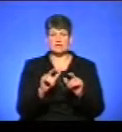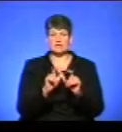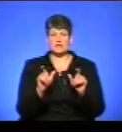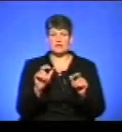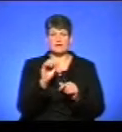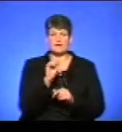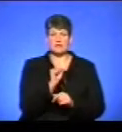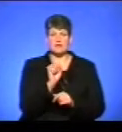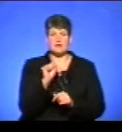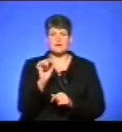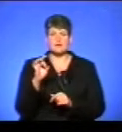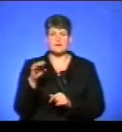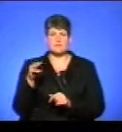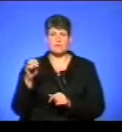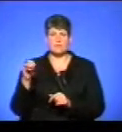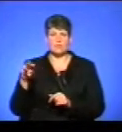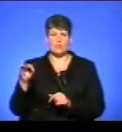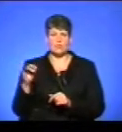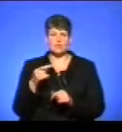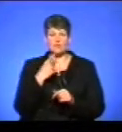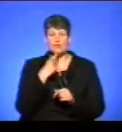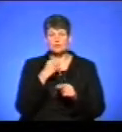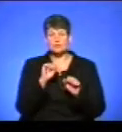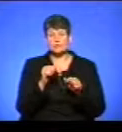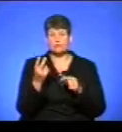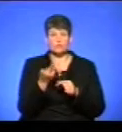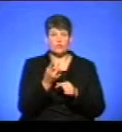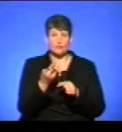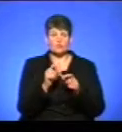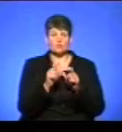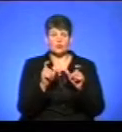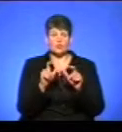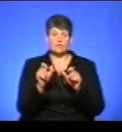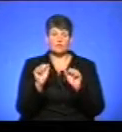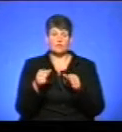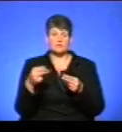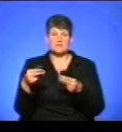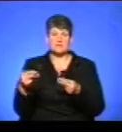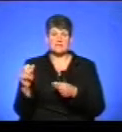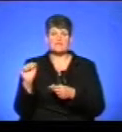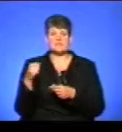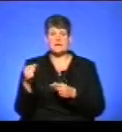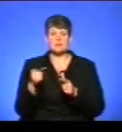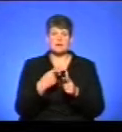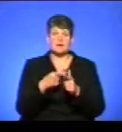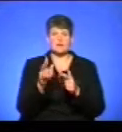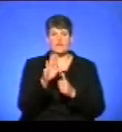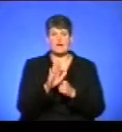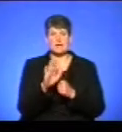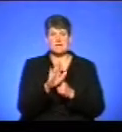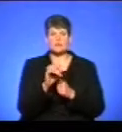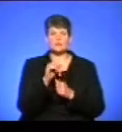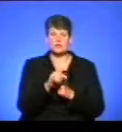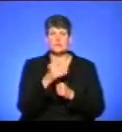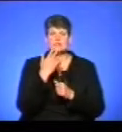Андрій Артемович. Він каже, ймовірно, обом установам вдасться підписати ці угоди у серпні або вересні. Тоді